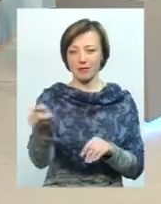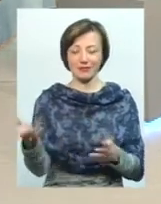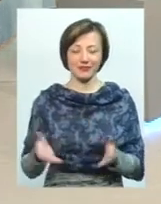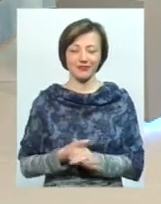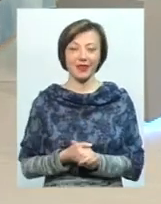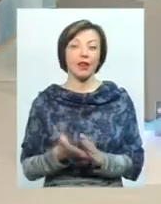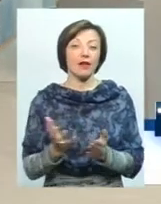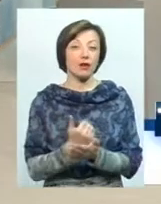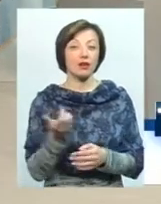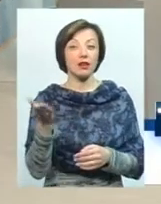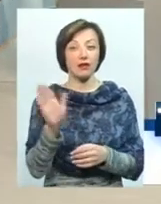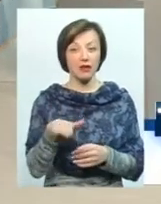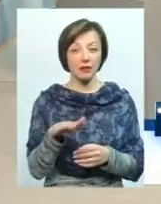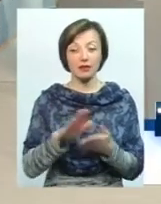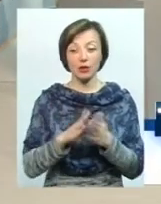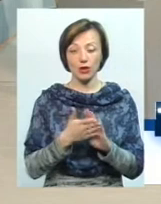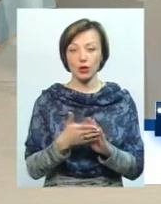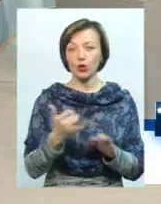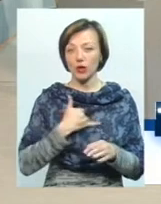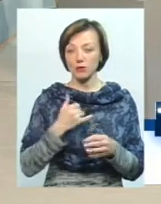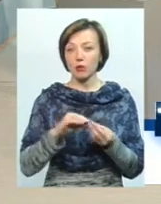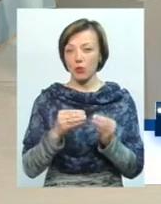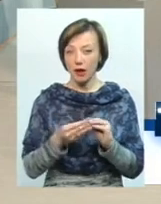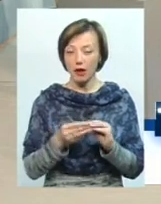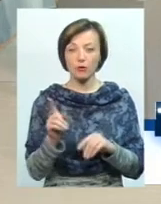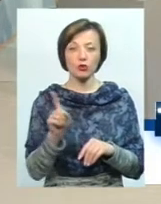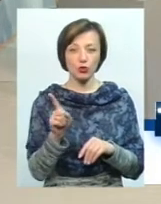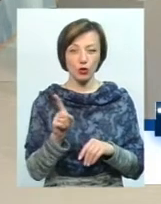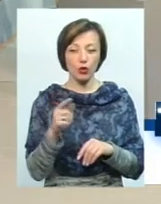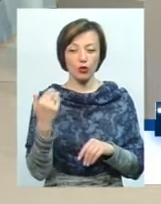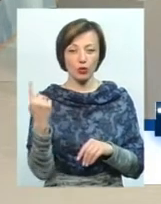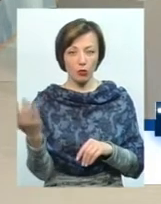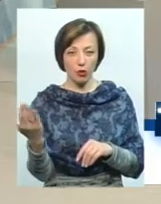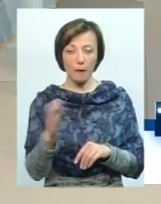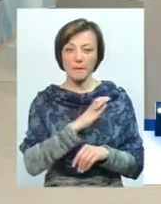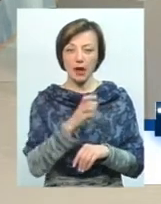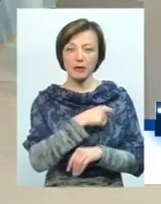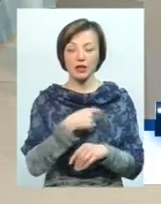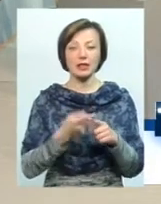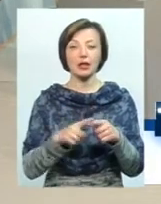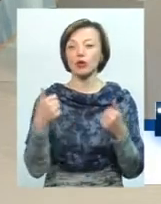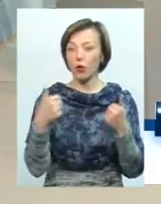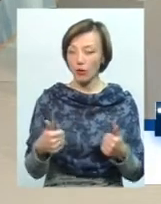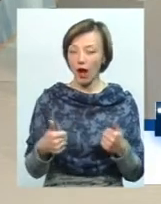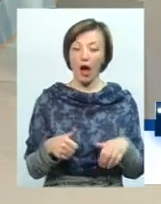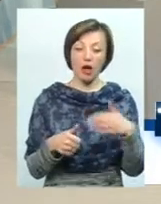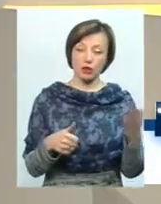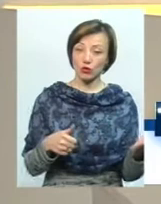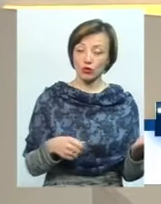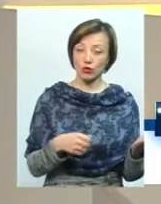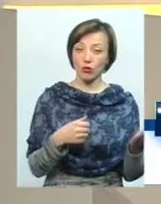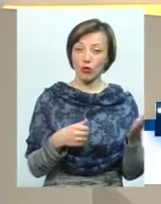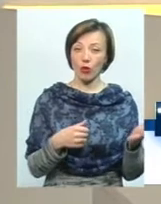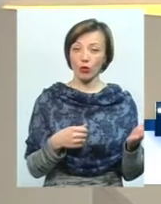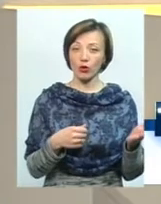виходить тоді, давайте модульну ситуацію, виходить у нас проблема в тому, багаті депутати – це добре, але з іншого боку, вони